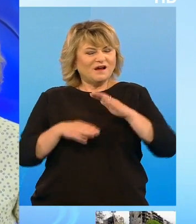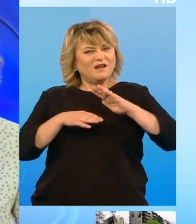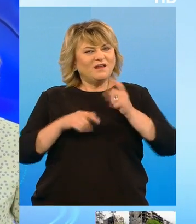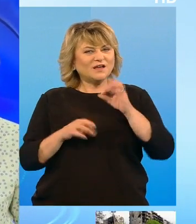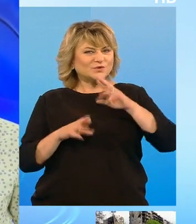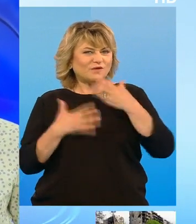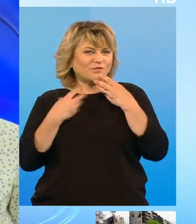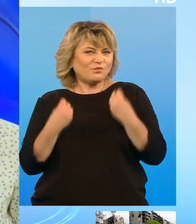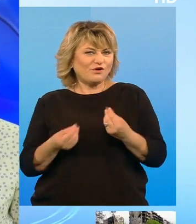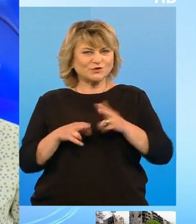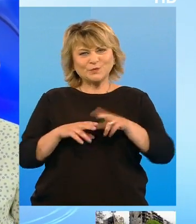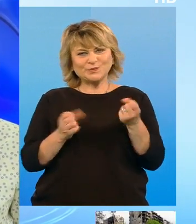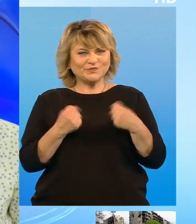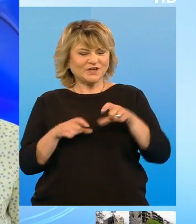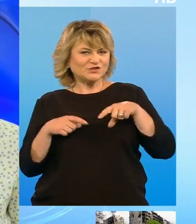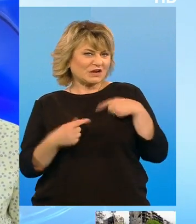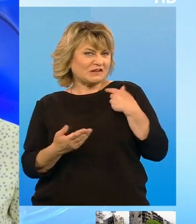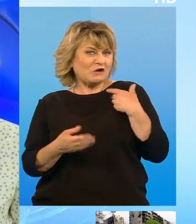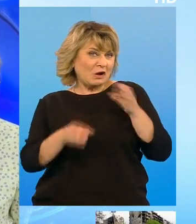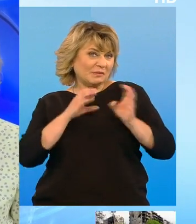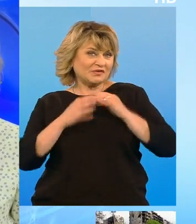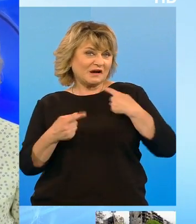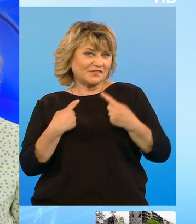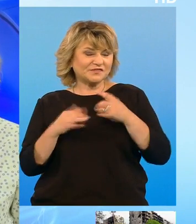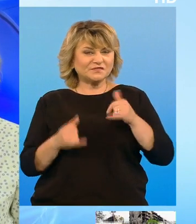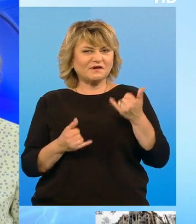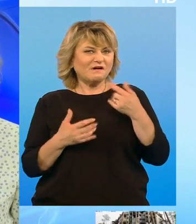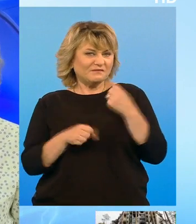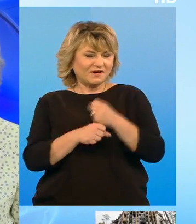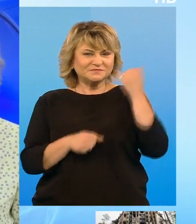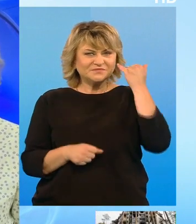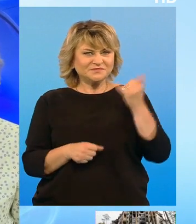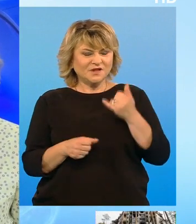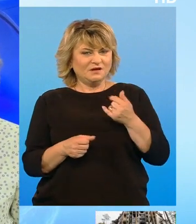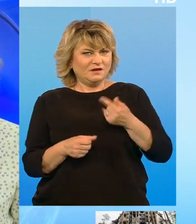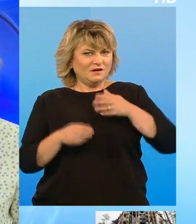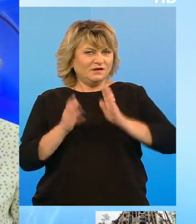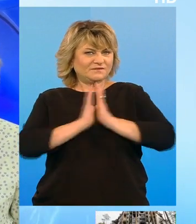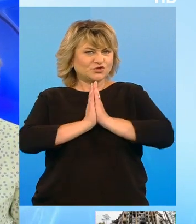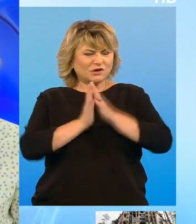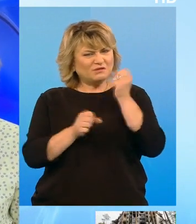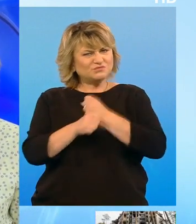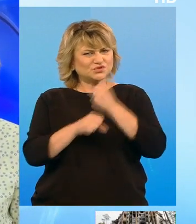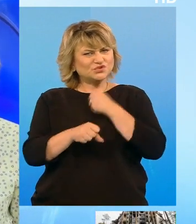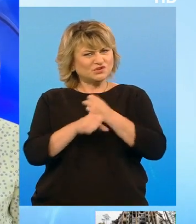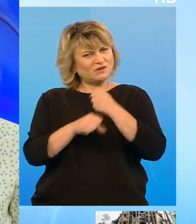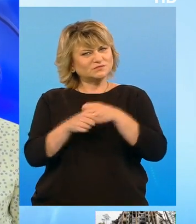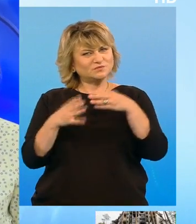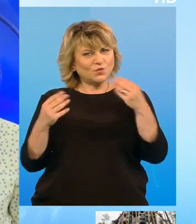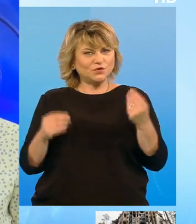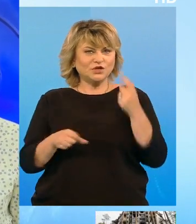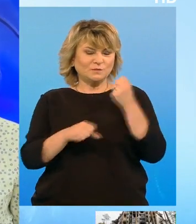sunt foarte comunicativ și fac impresie. Pecioarele muncesc de zor, muncesc mult,